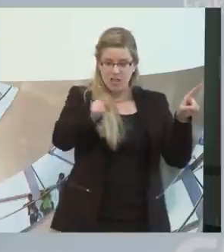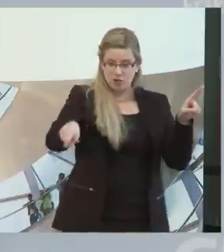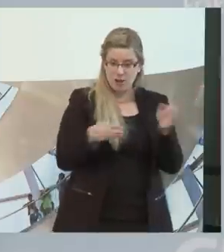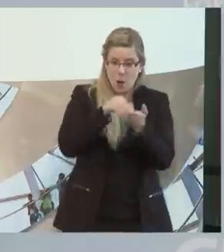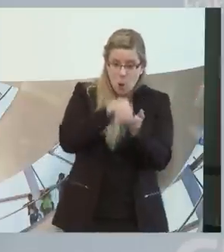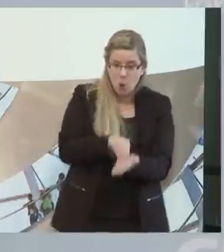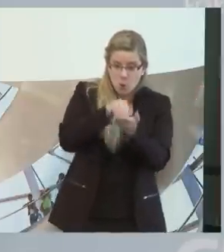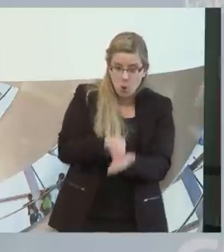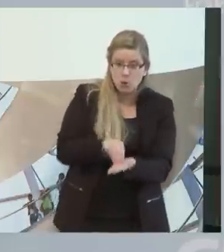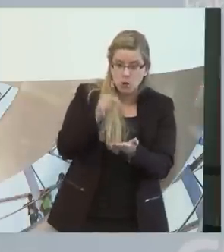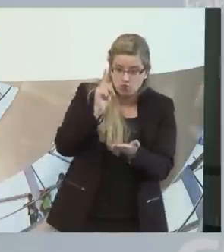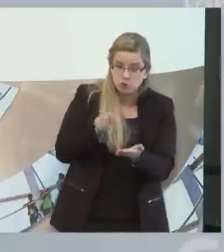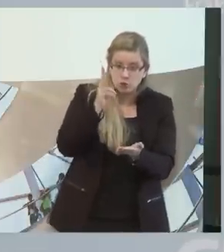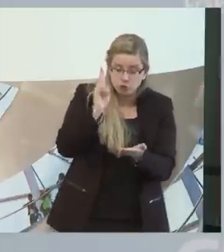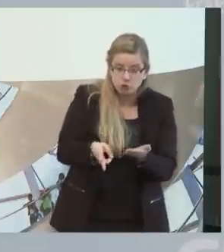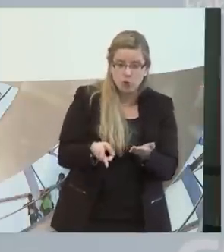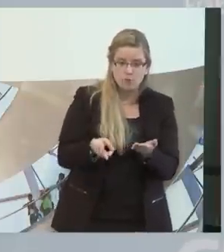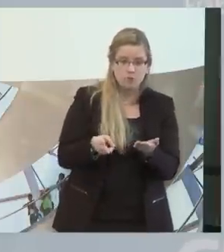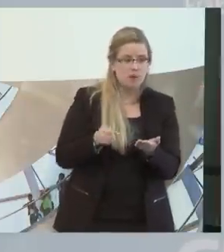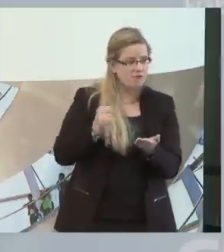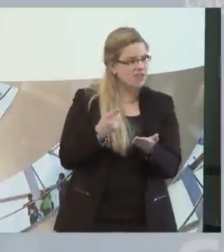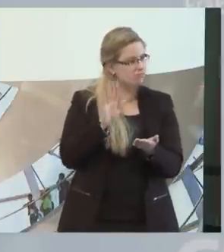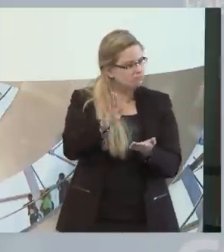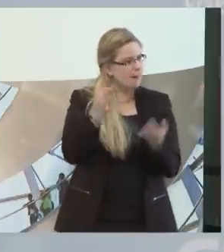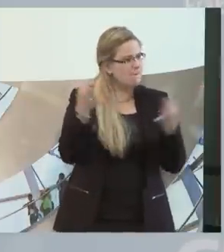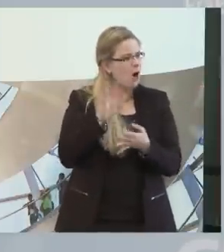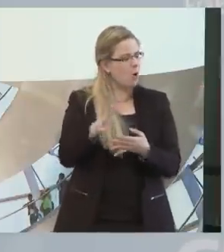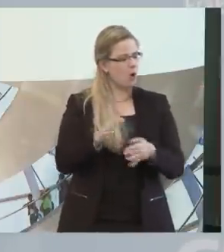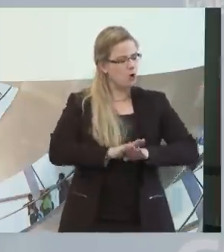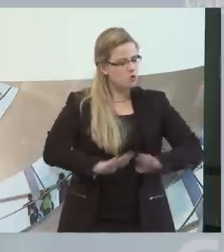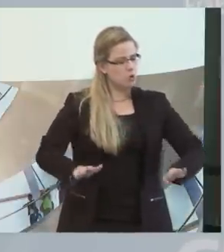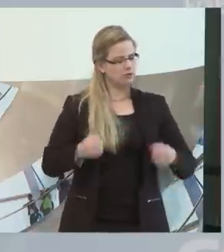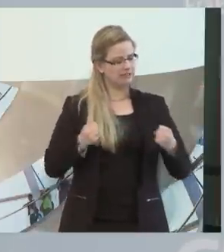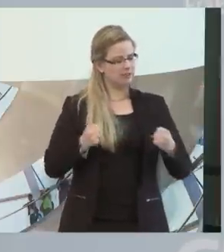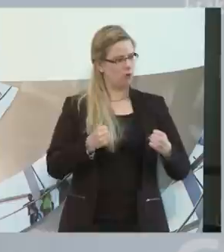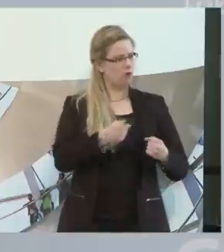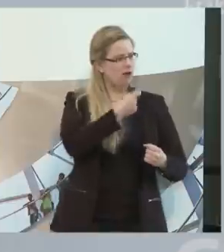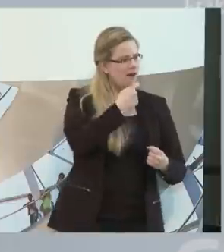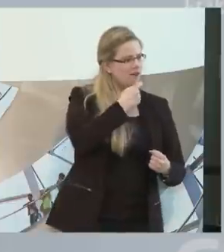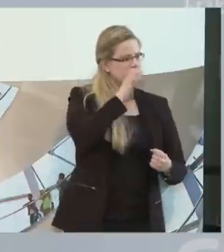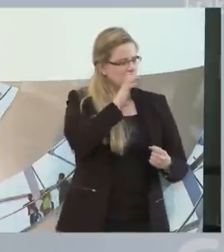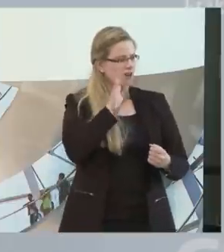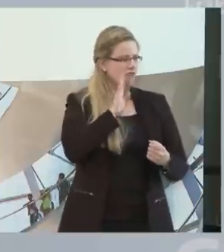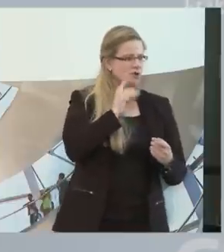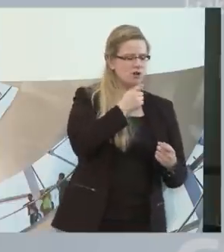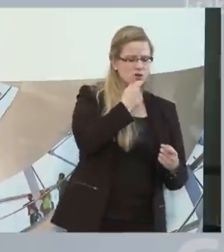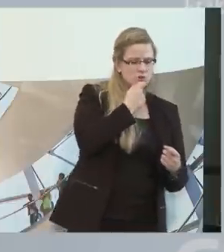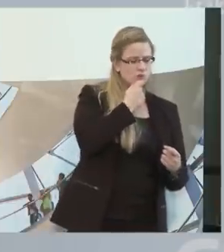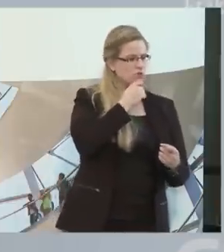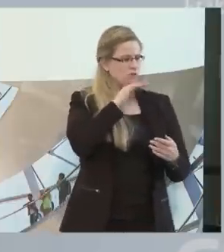dass sie nicht gleichzeitig noch abhängig sind von der Grundsicherung. Denn die Geschäftsmodelle müssen schon so viel Geld abwerfen,